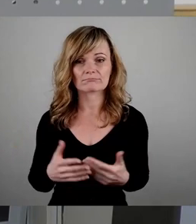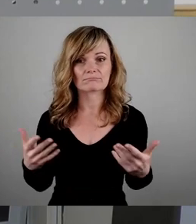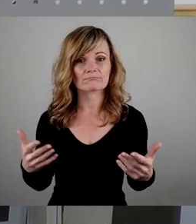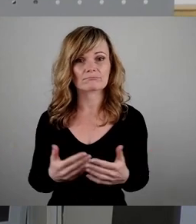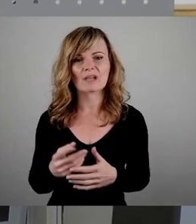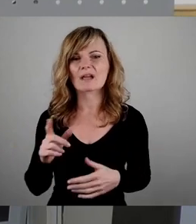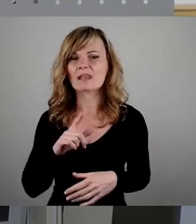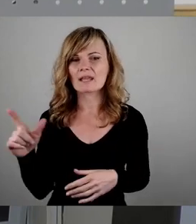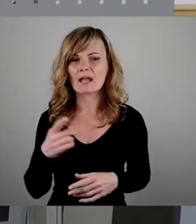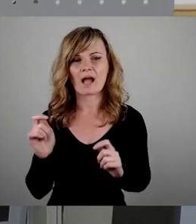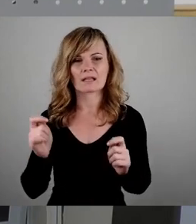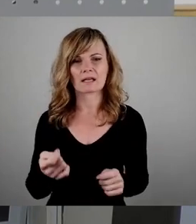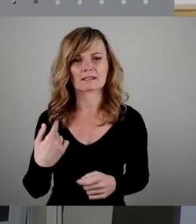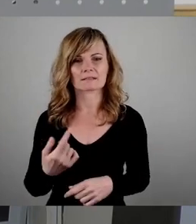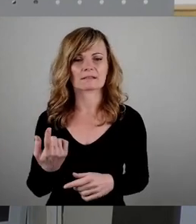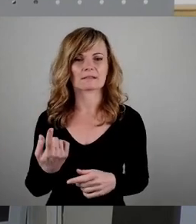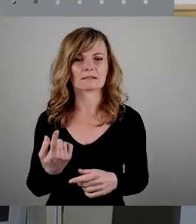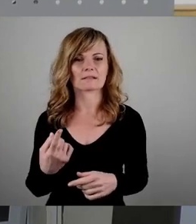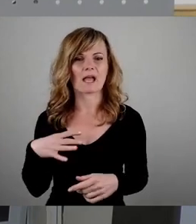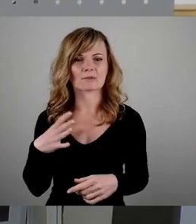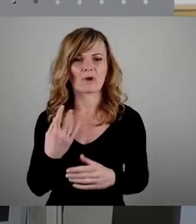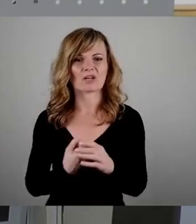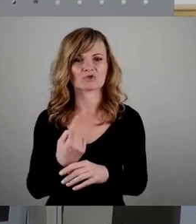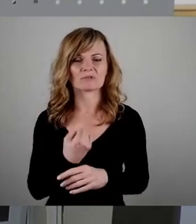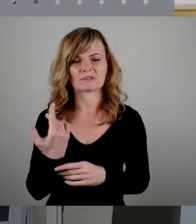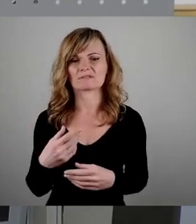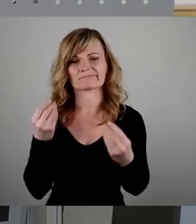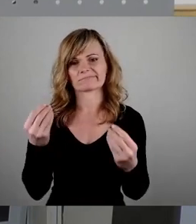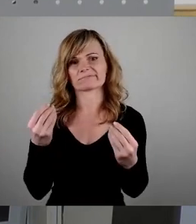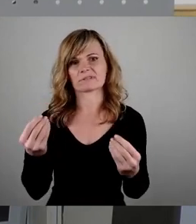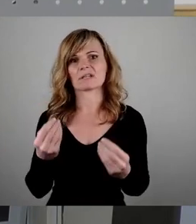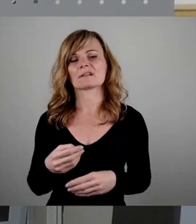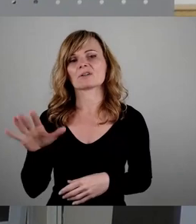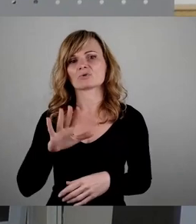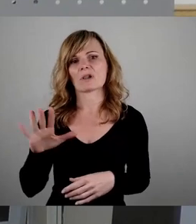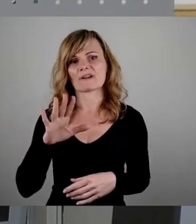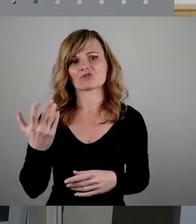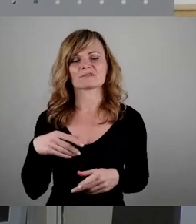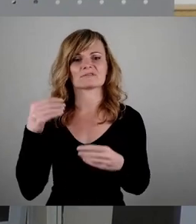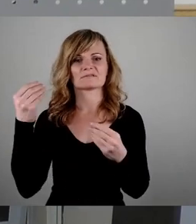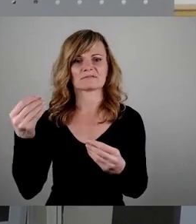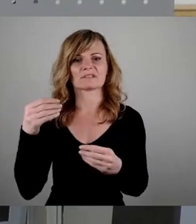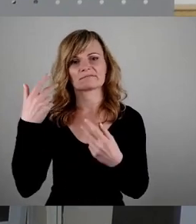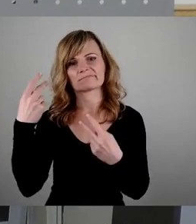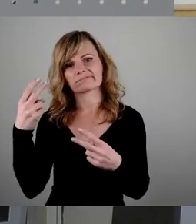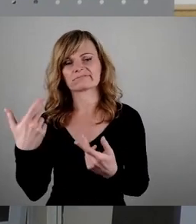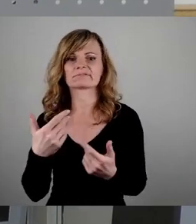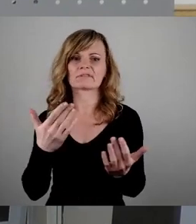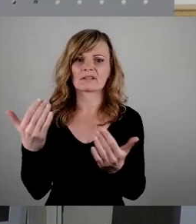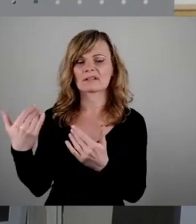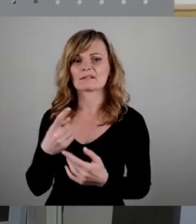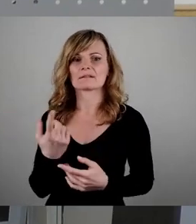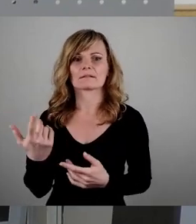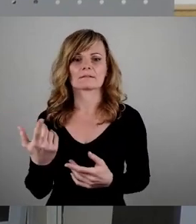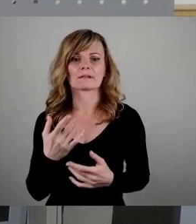beantragte Aktuelle Stunde ist wieder mal ein echter Klassiker des schollbarschen Populismus. Es ist halt Wahlkampf und da muss mal eine Sau durchs Dorf